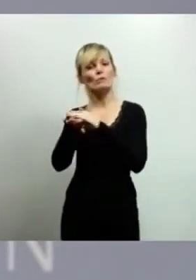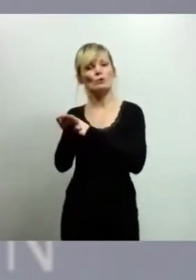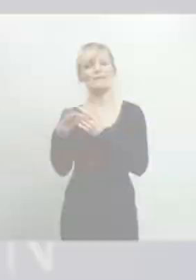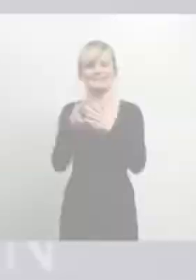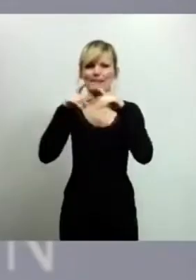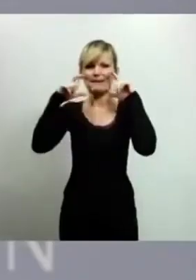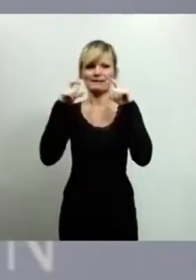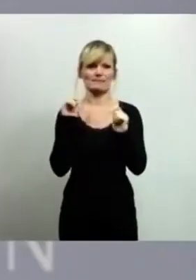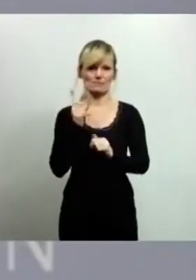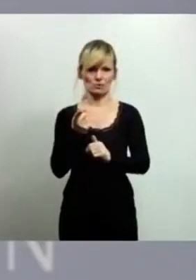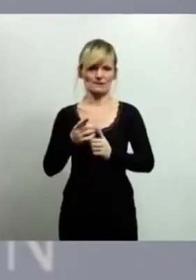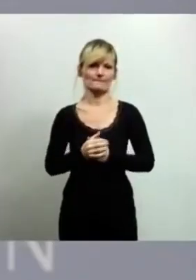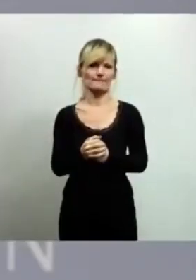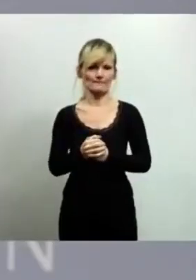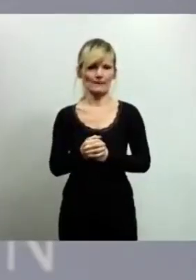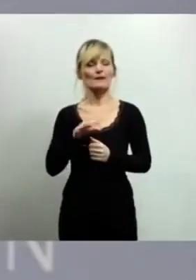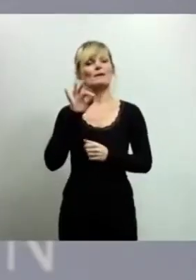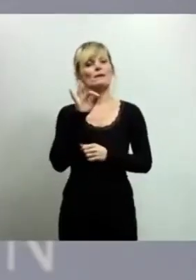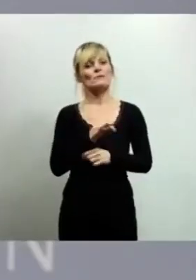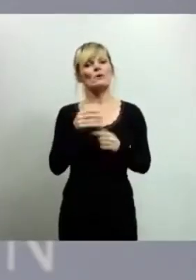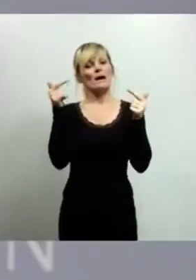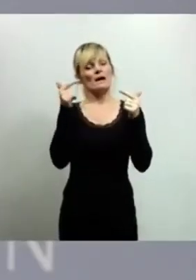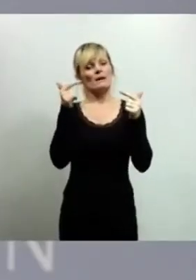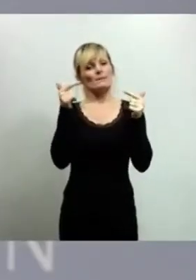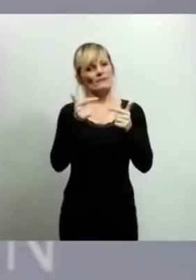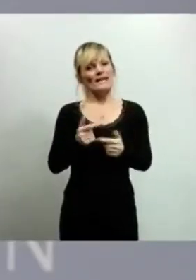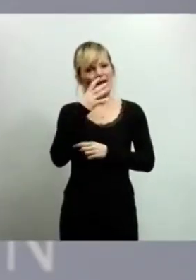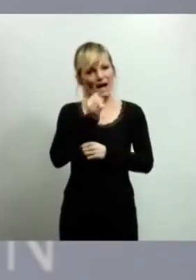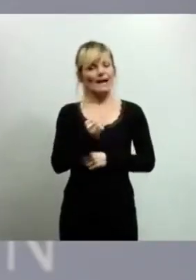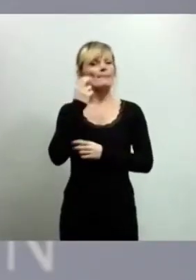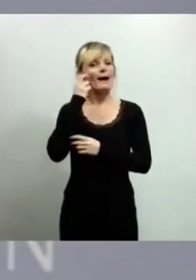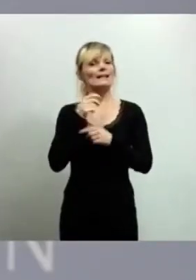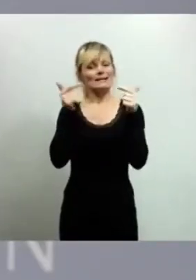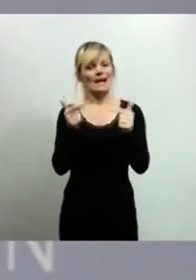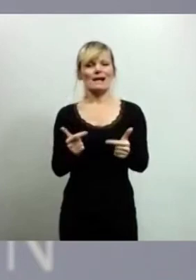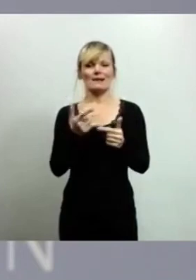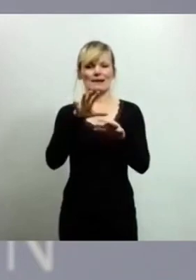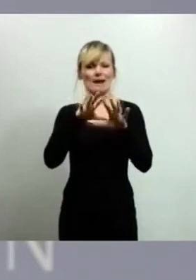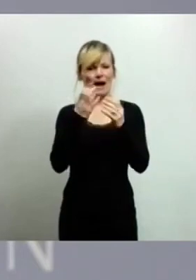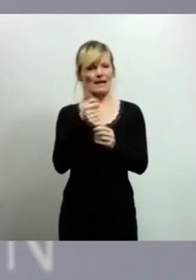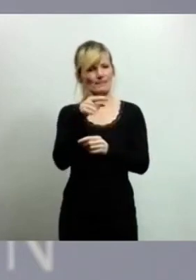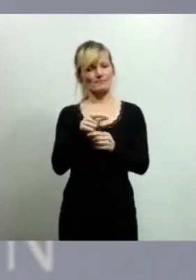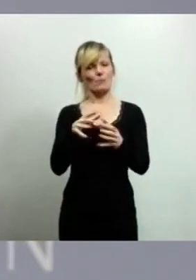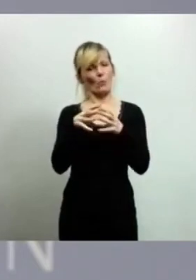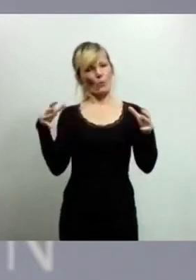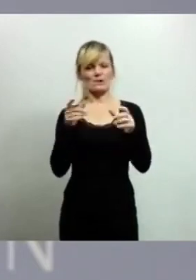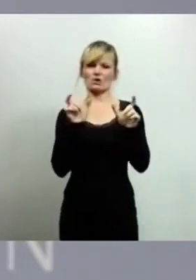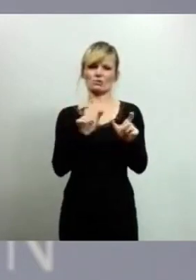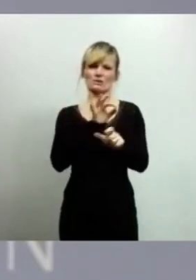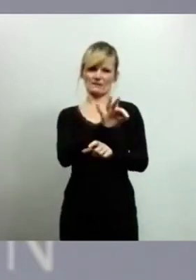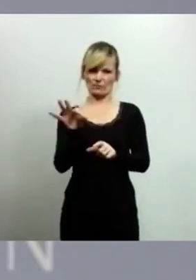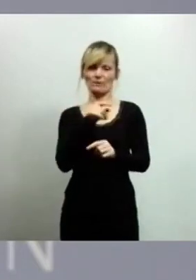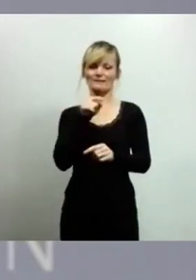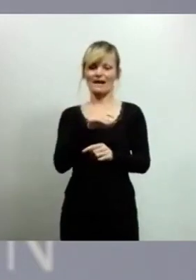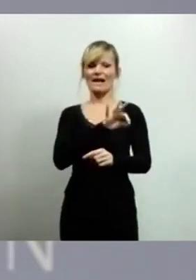Besucher. Für die Alten- und Pflegeheime haben wir einen besonders großen Schutz vorgenommen. Das heißt, dort soll nach wie vor die FFP2-Maske